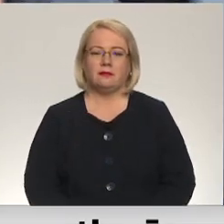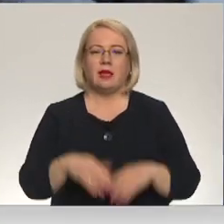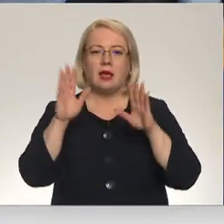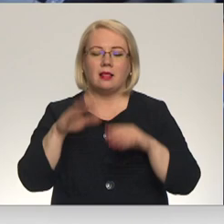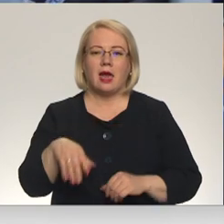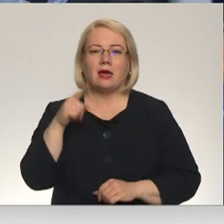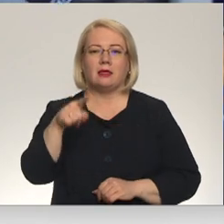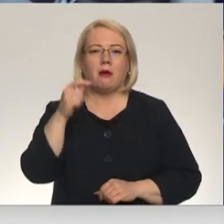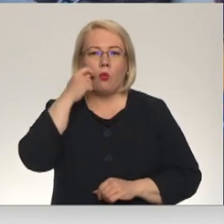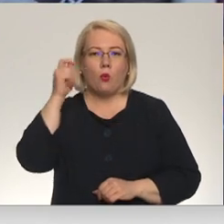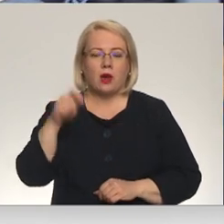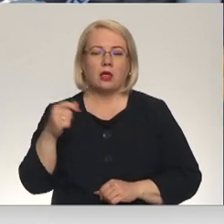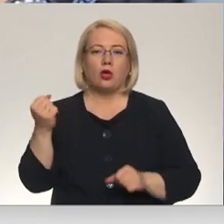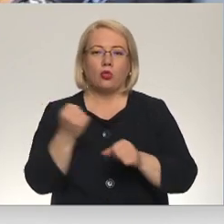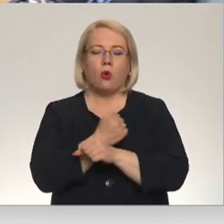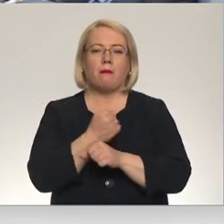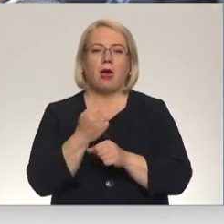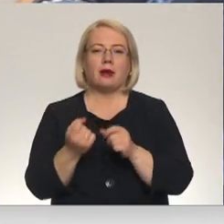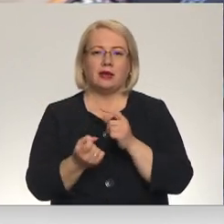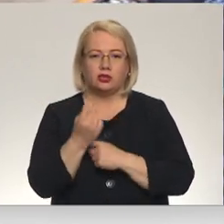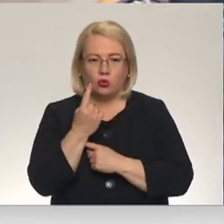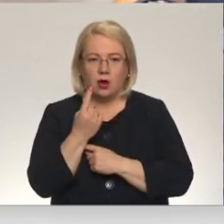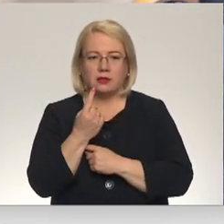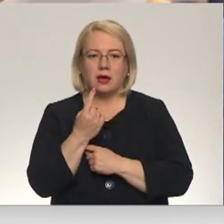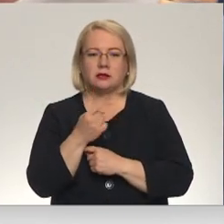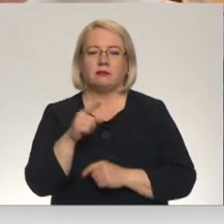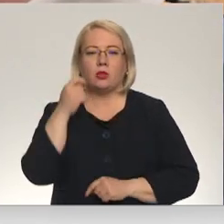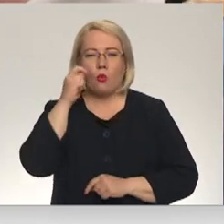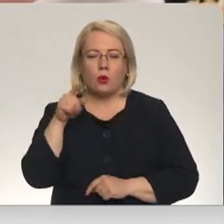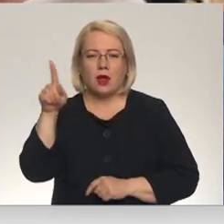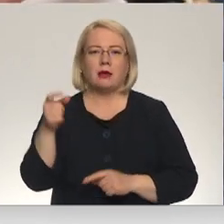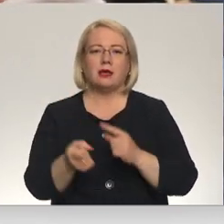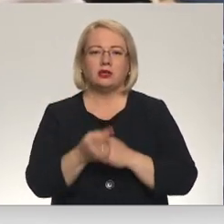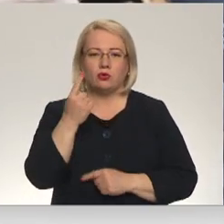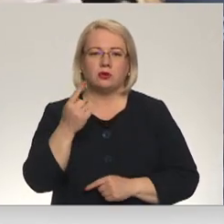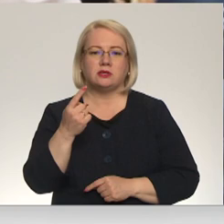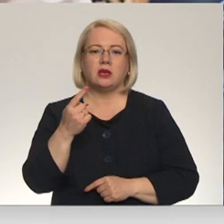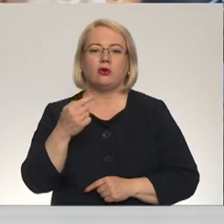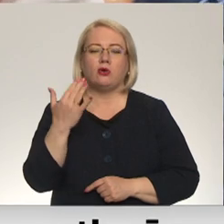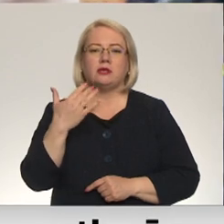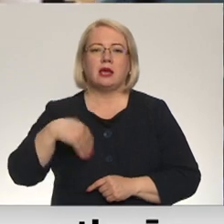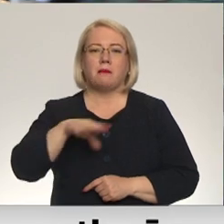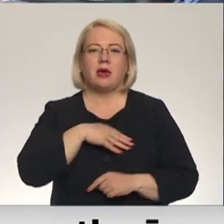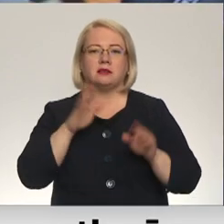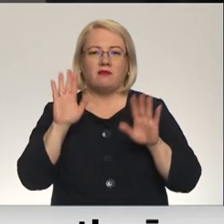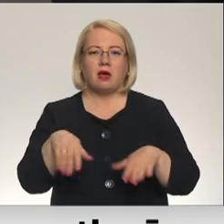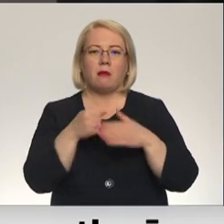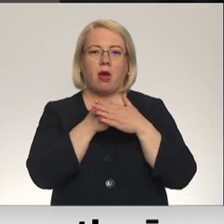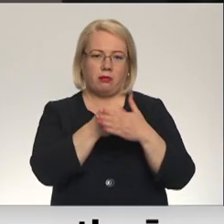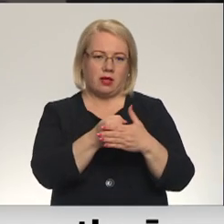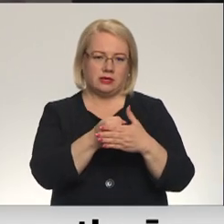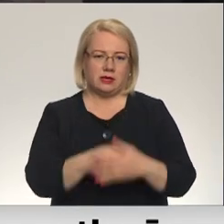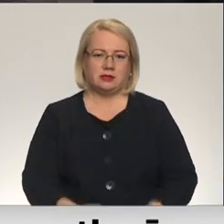tomēr izdodās, lai viņam tik atpakaļ savā dzimtenē un mēs cik vien varam atbalstīsim viņus.